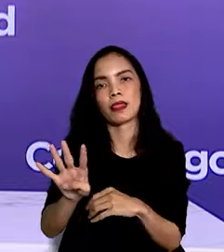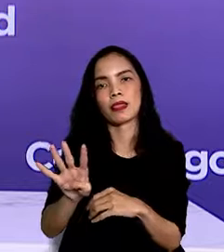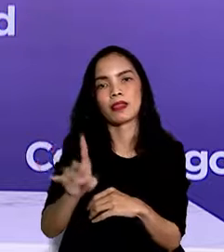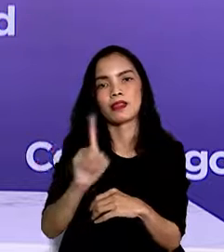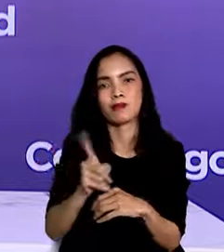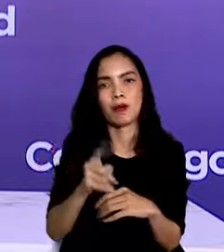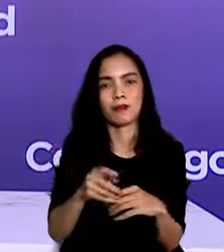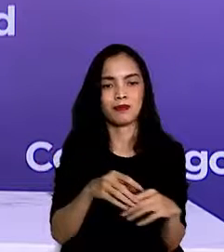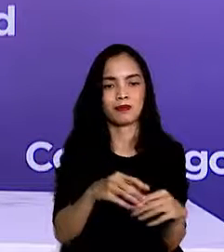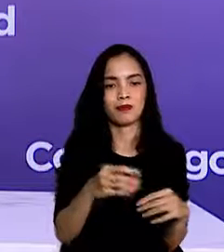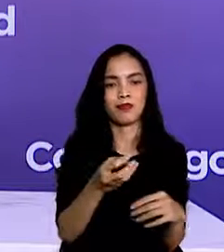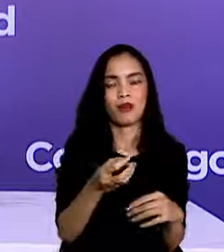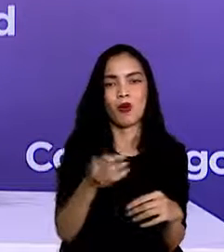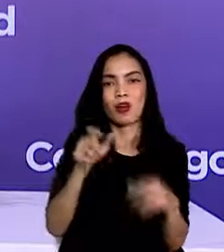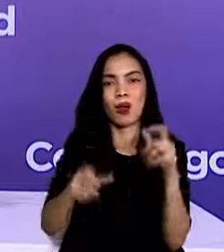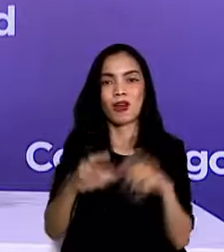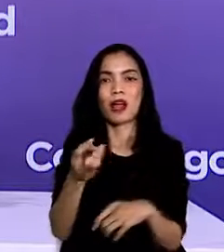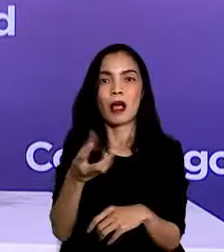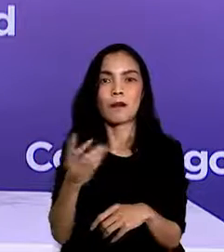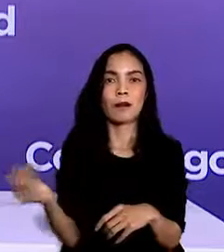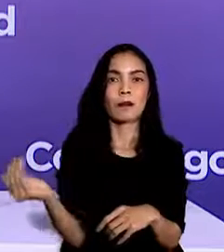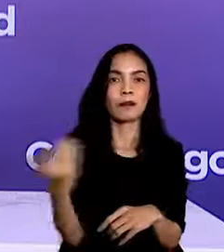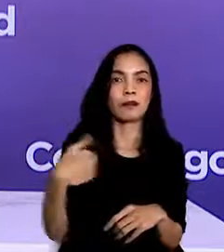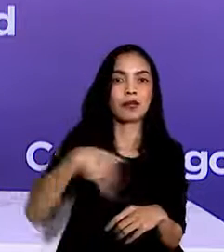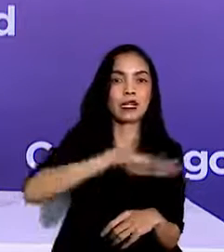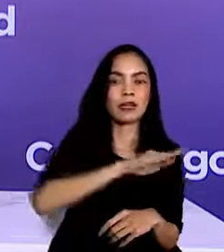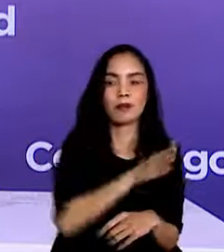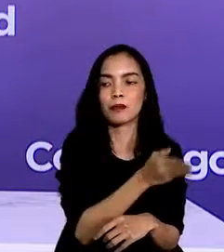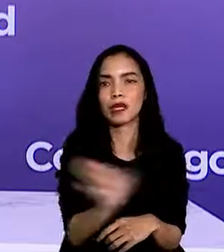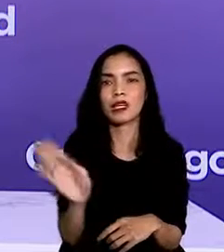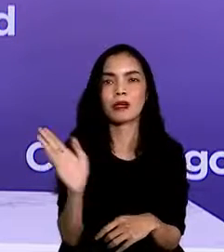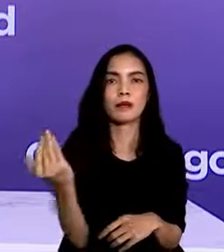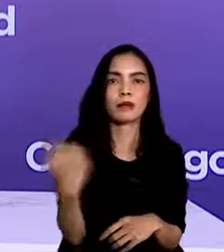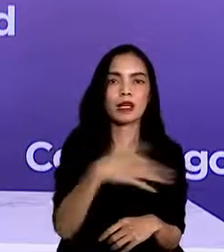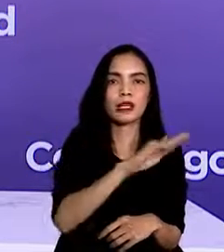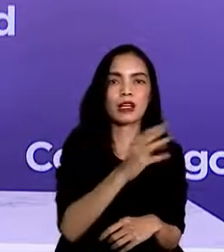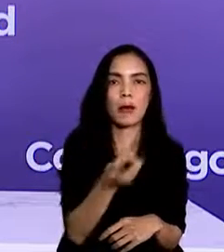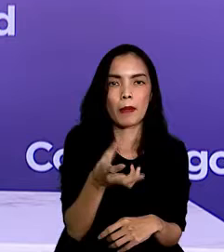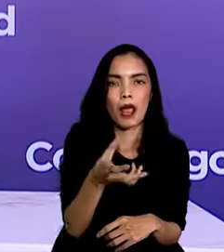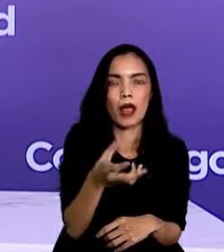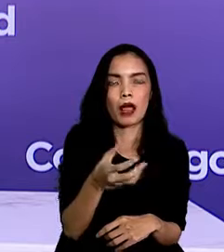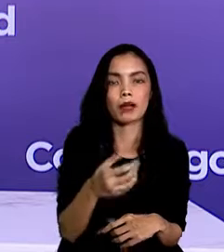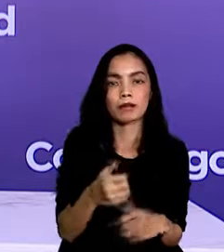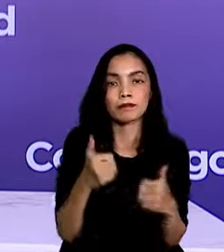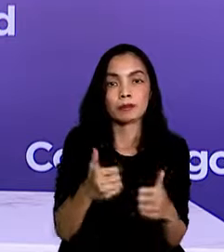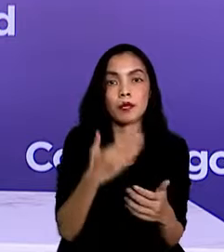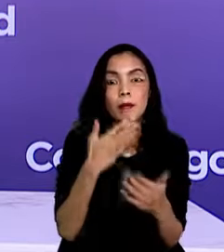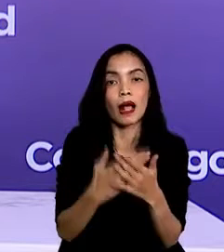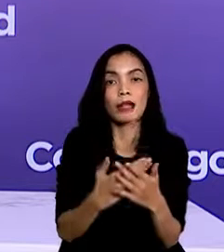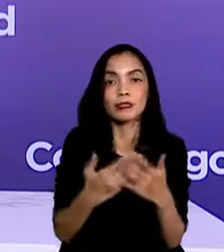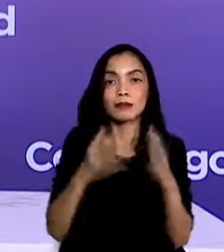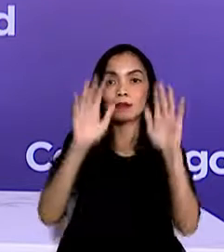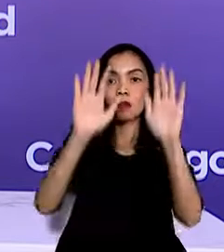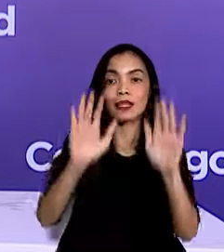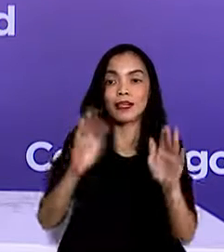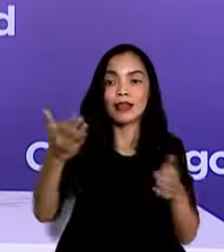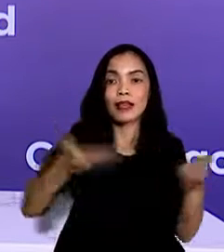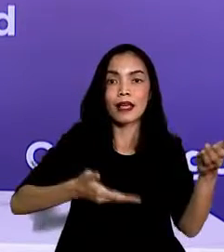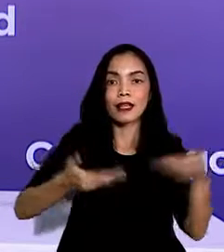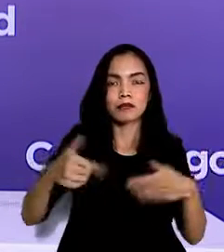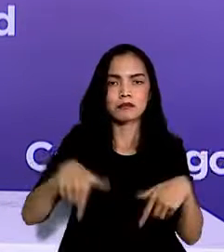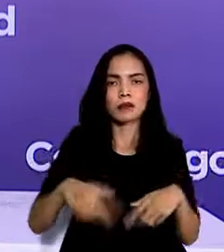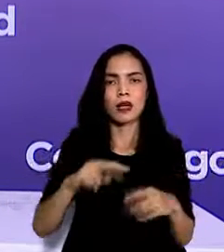yang tinggi Demikian terima kasih atas pertanyaan media Dengan ini berakhir